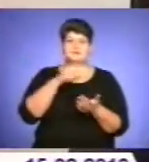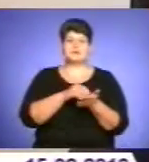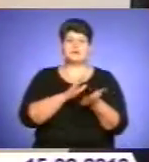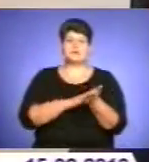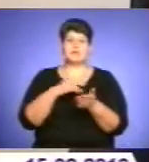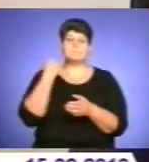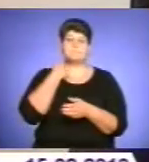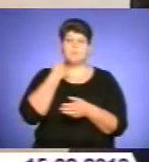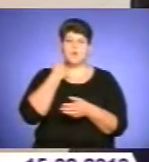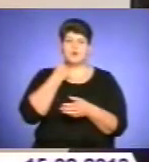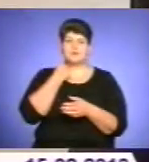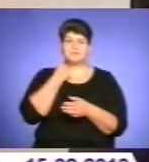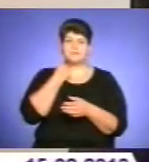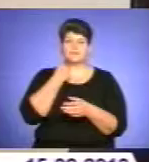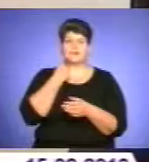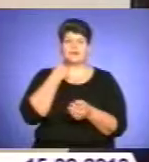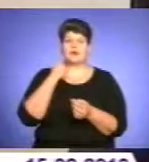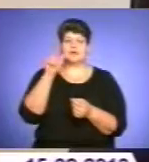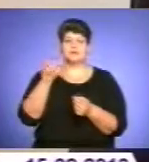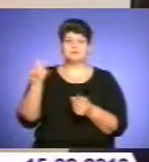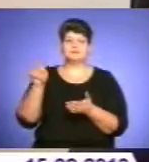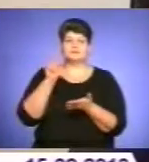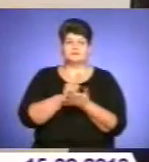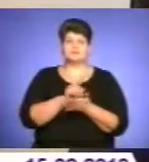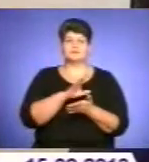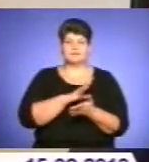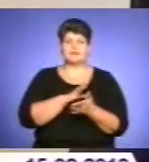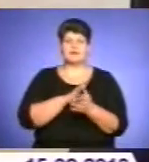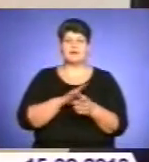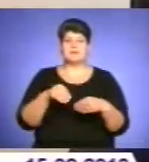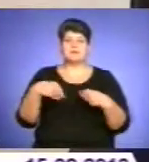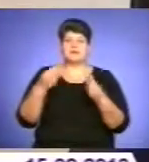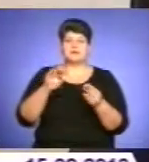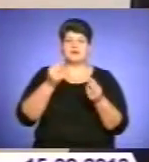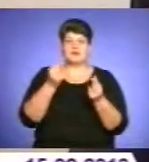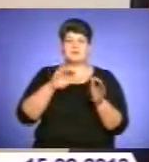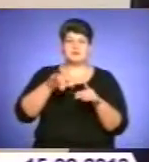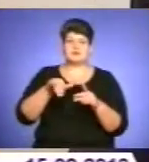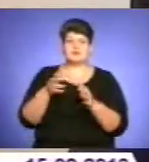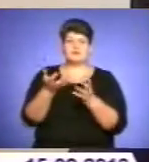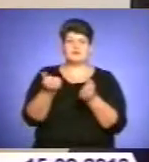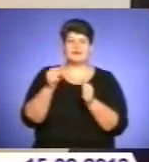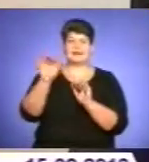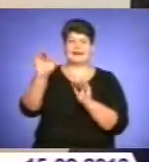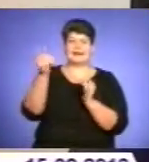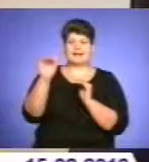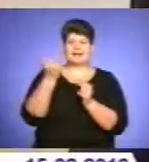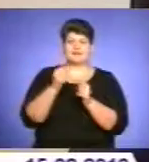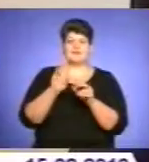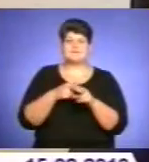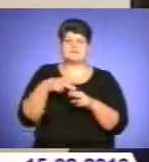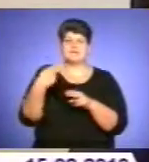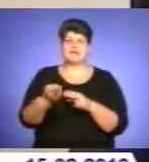зобов'язання, після чого гравці зобов'язані були або ці гроші донесли пізніше, або отримати якісь кредити, щоб осити заборгованість.